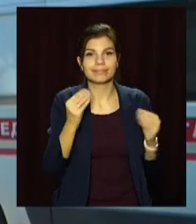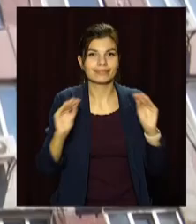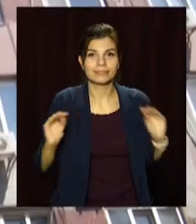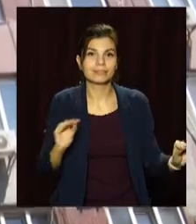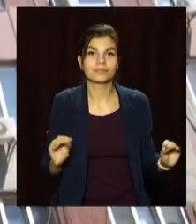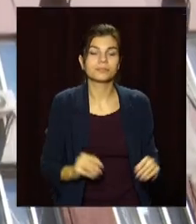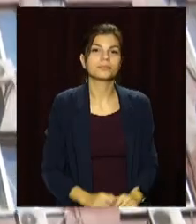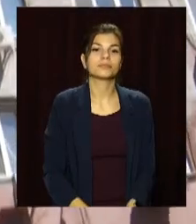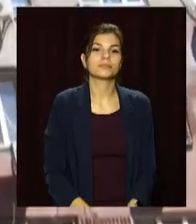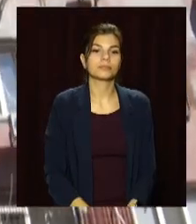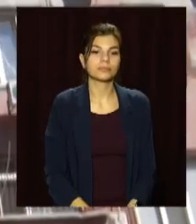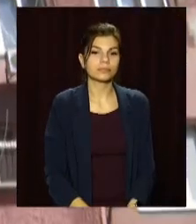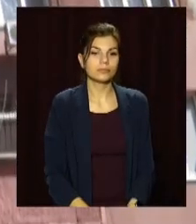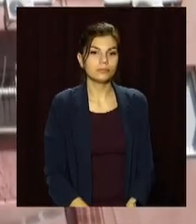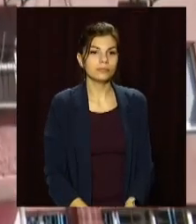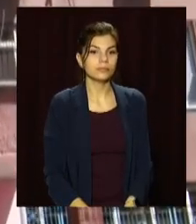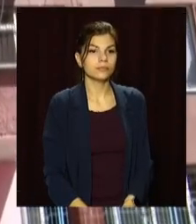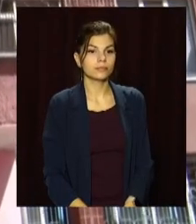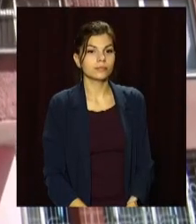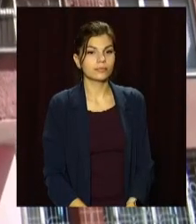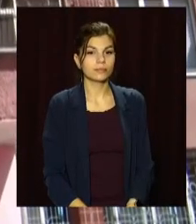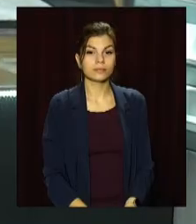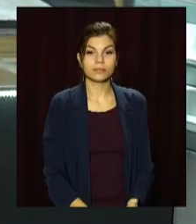Верногоров, Open News, телеканал «Відкритий».